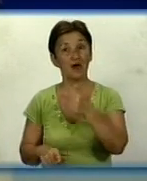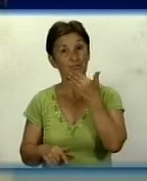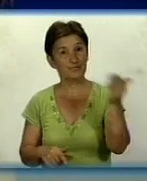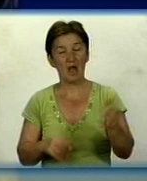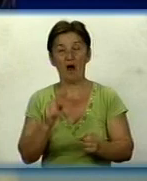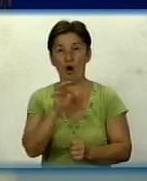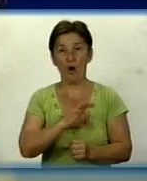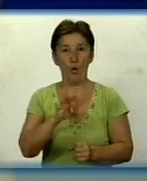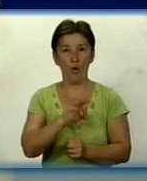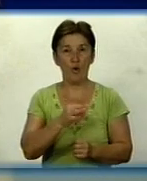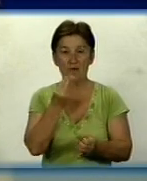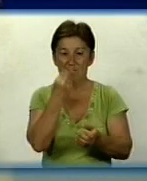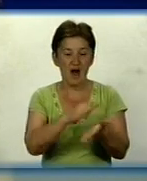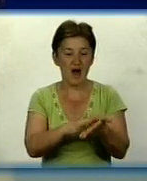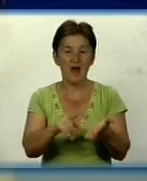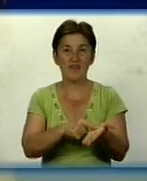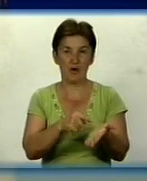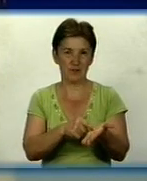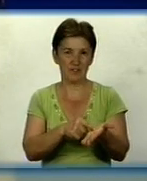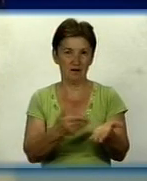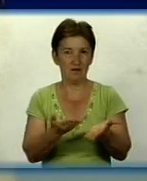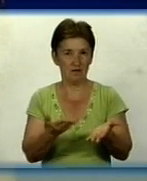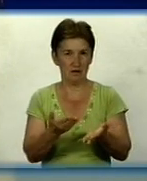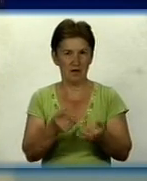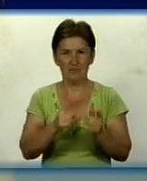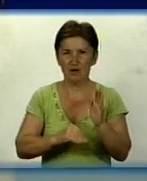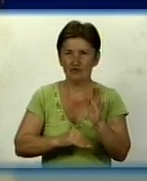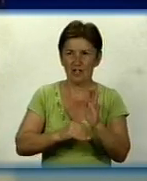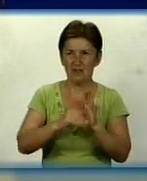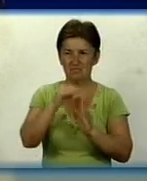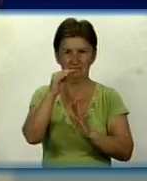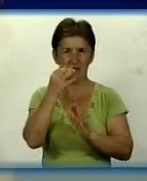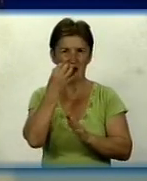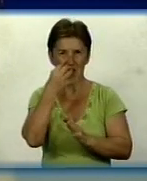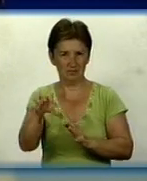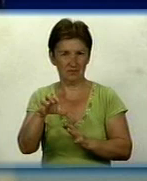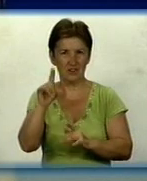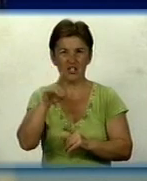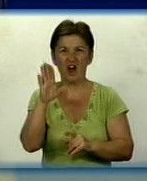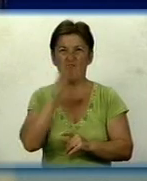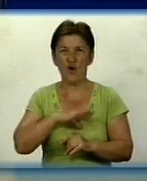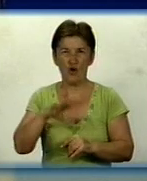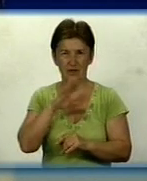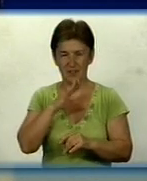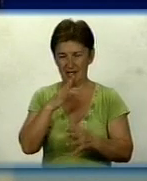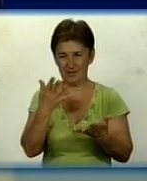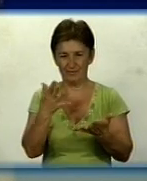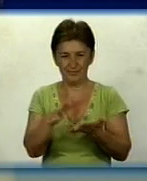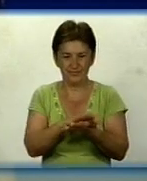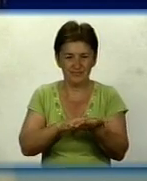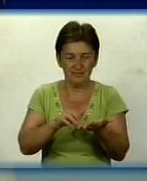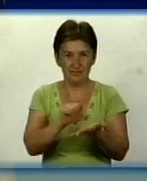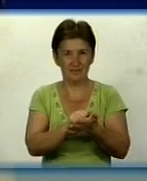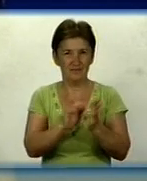Траплялися такі роки в Кіровограді, зокрема, коли за дуже високих температур вода цвіла і навіть до споживача вона надходила в такому стані, що